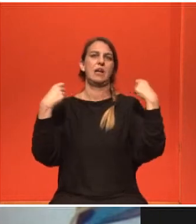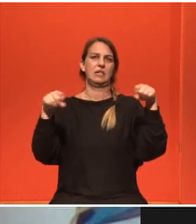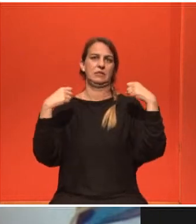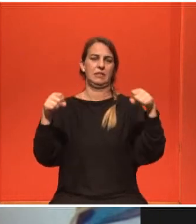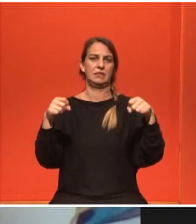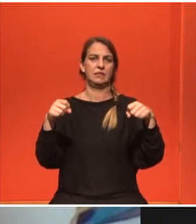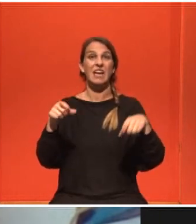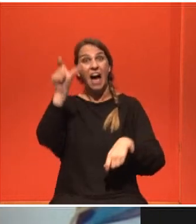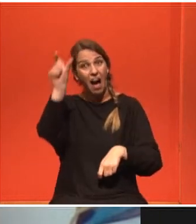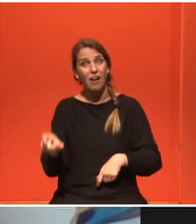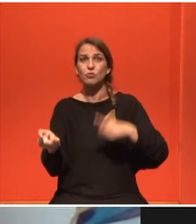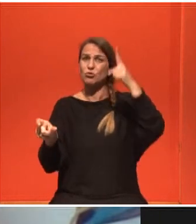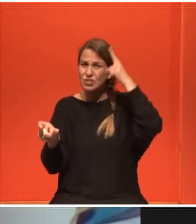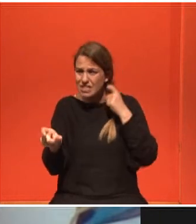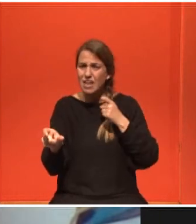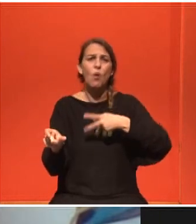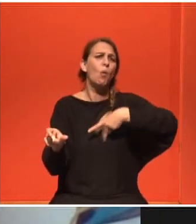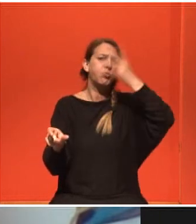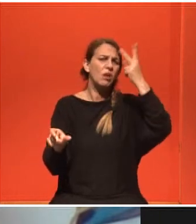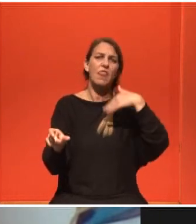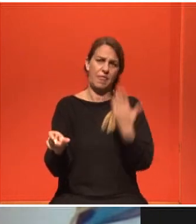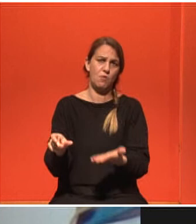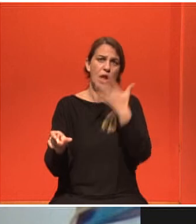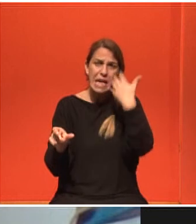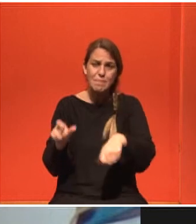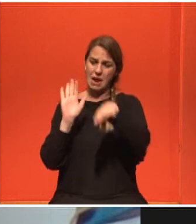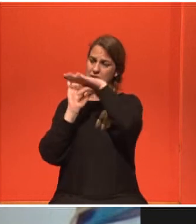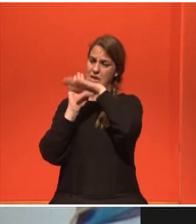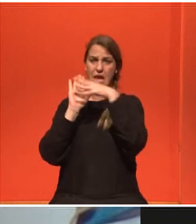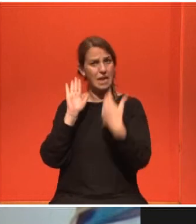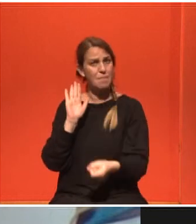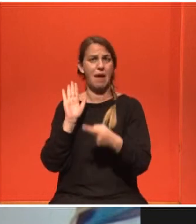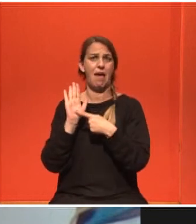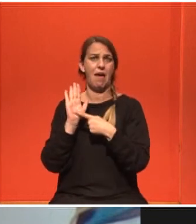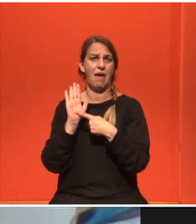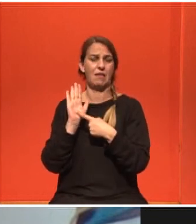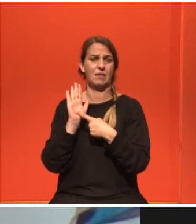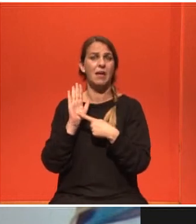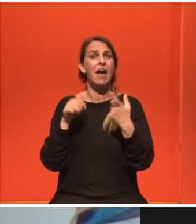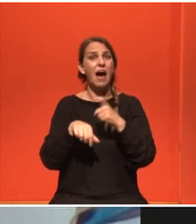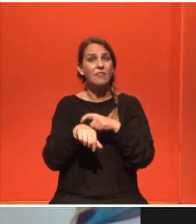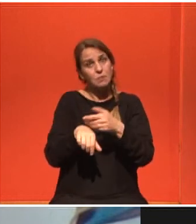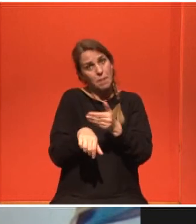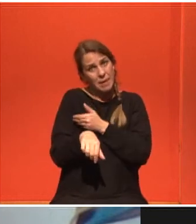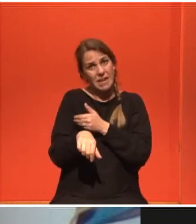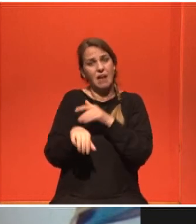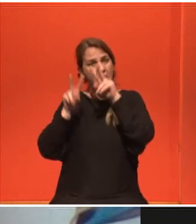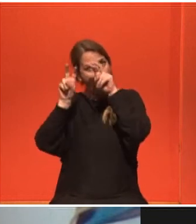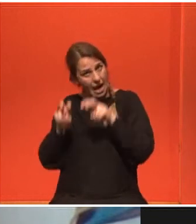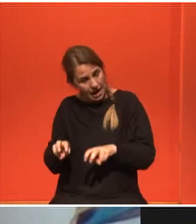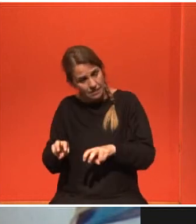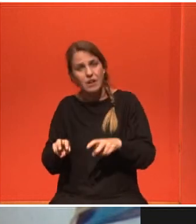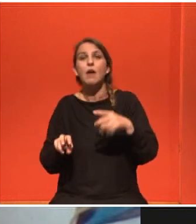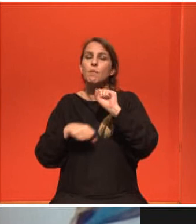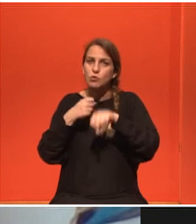κατέβει. Κάνει αυτό που το πρωτόκολλο του λέει. Και σε πειραματικό επίπεδο ή ερευνητικό επίπεδο, το κοιτάμε να δούμε βελτιώσεις